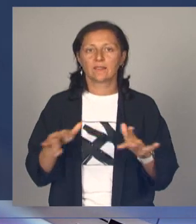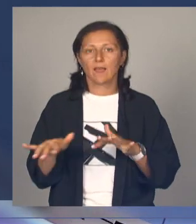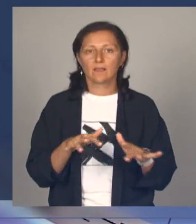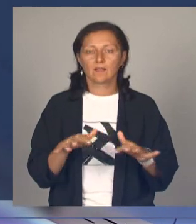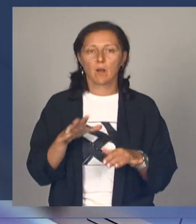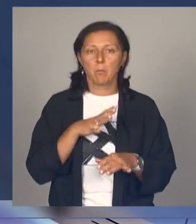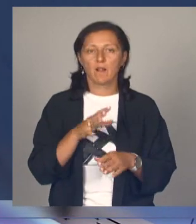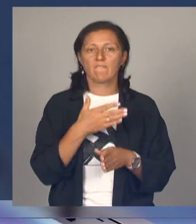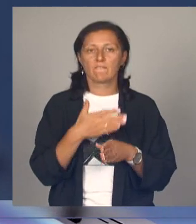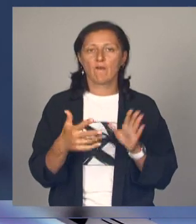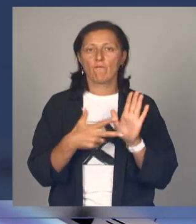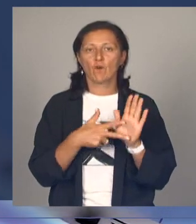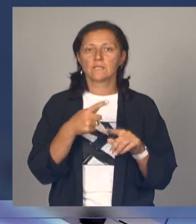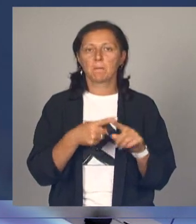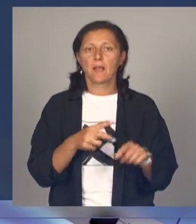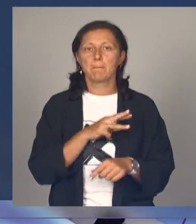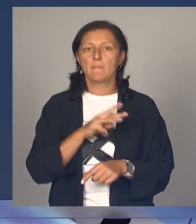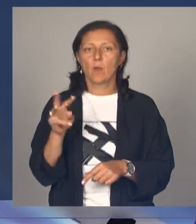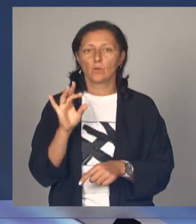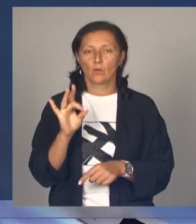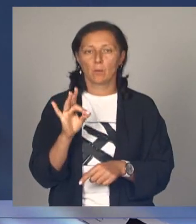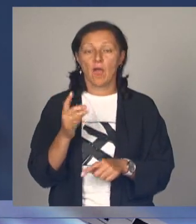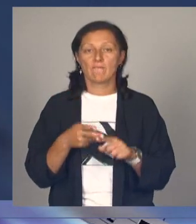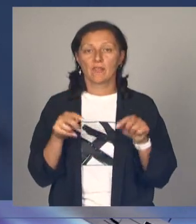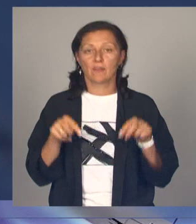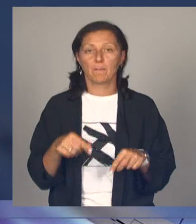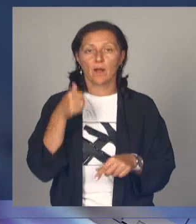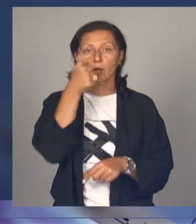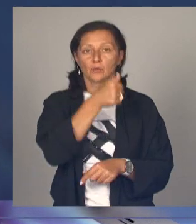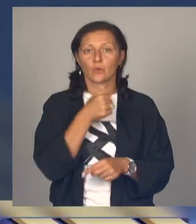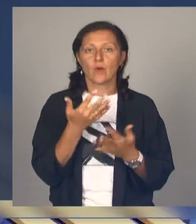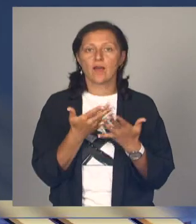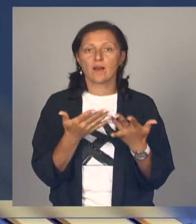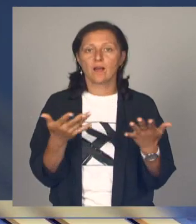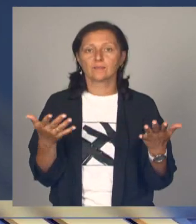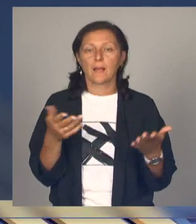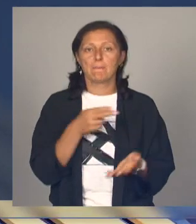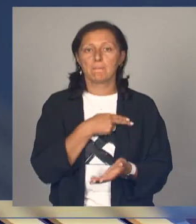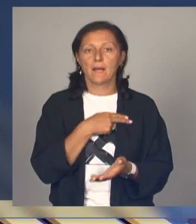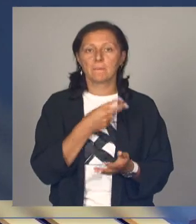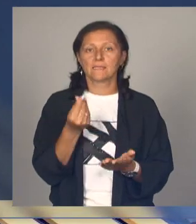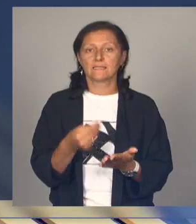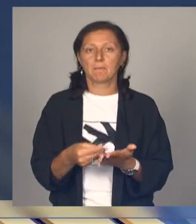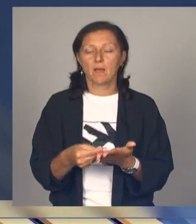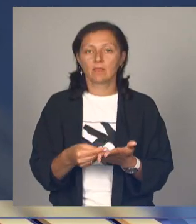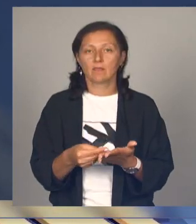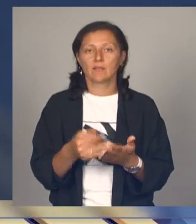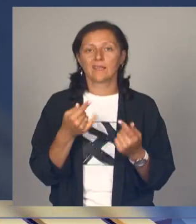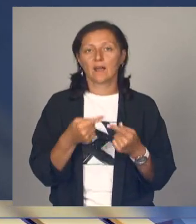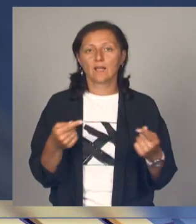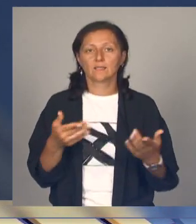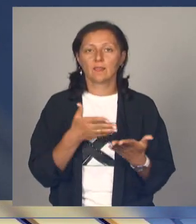областного бюджета 8,5 миллионов рублей. В этом году на различные премированные стипендии и другие